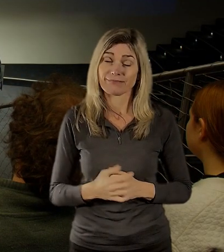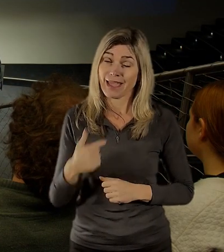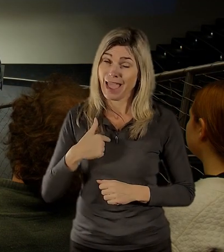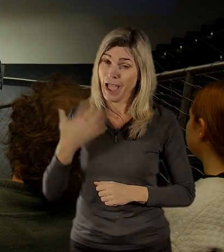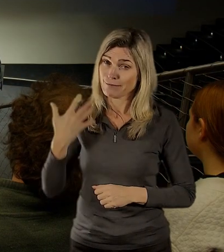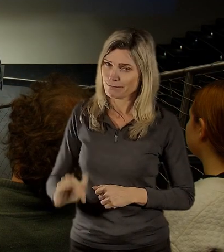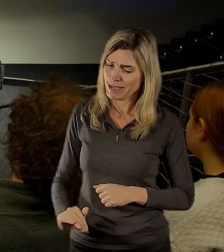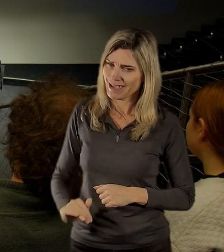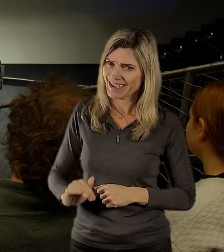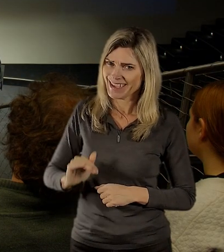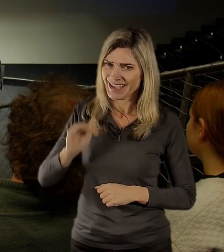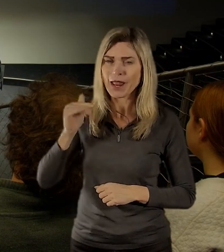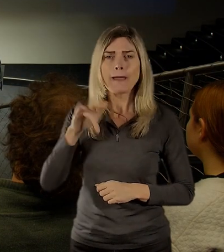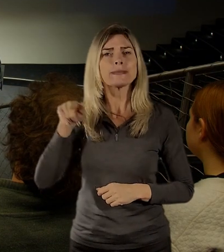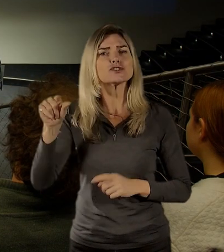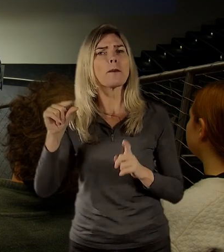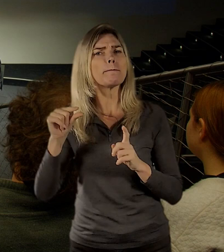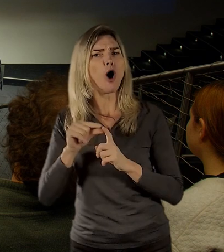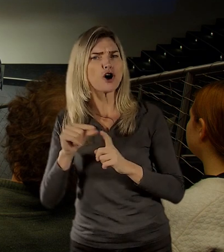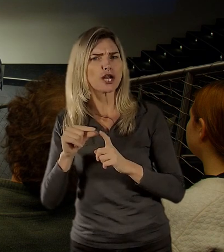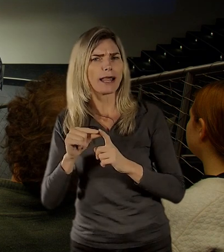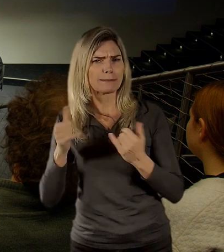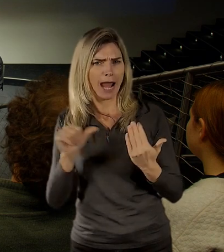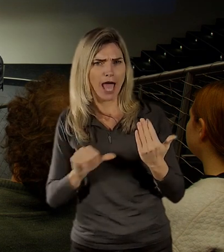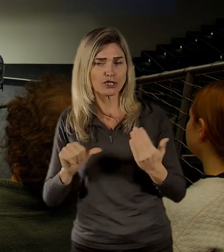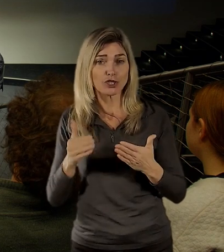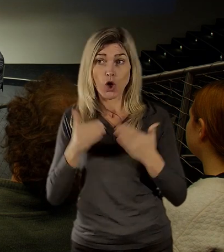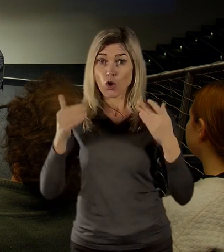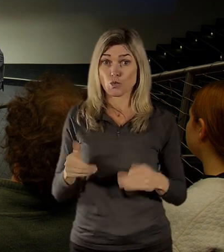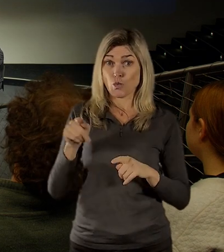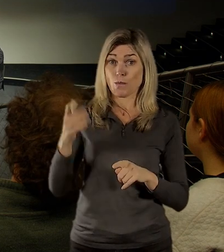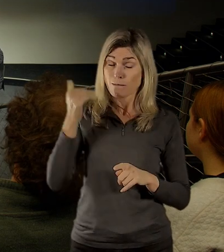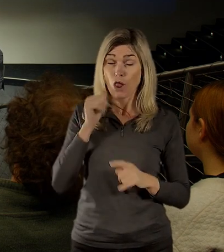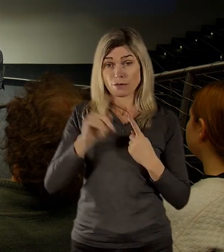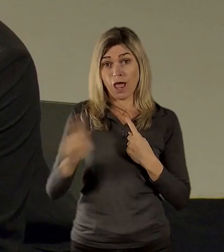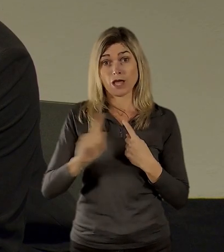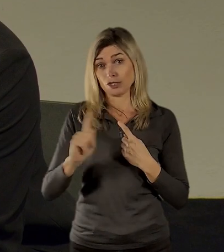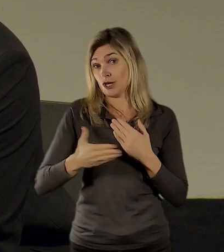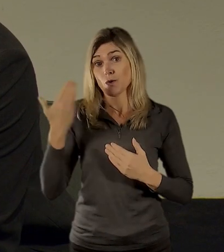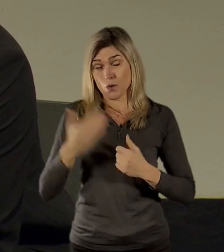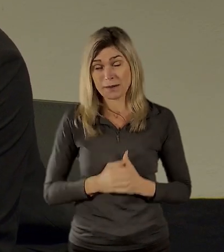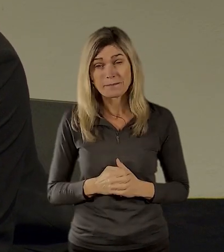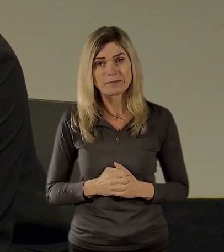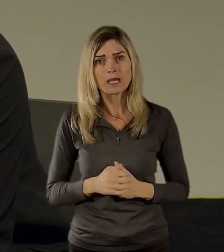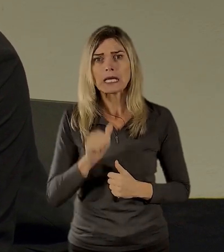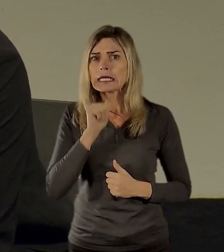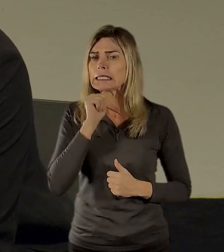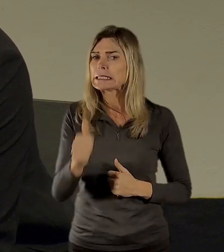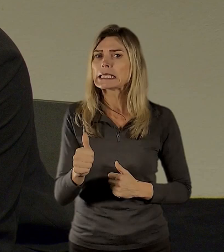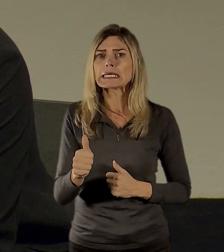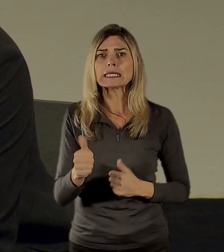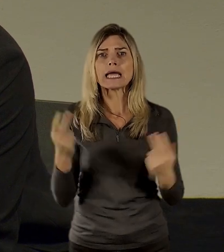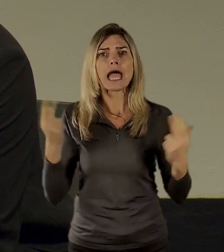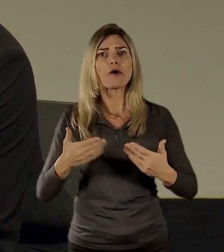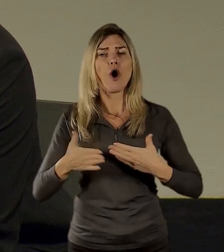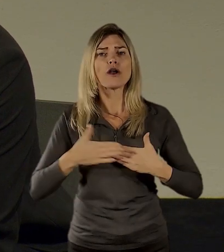chodil jsem na pohřelec do školky a kolem tohohle baráku jsme chodili obden. A nikdy jsem tam neviděl otevřený